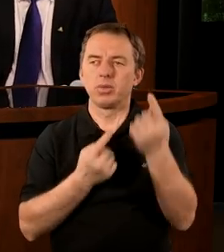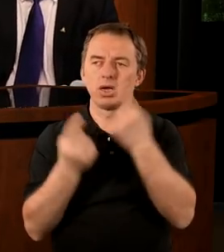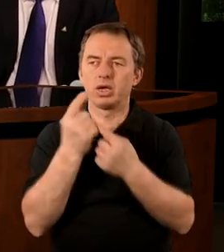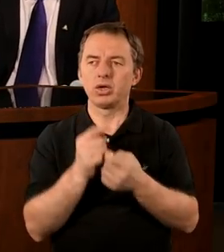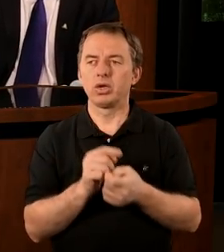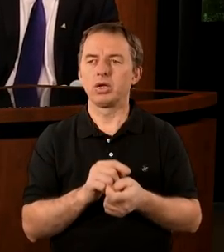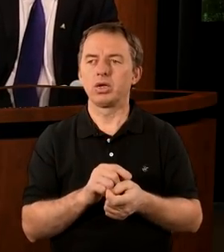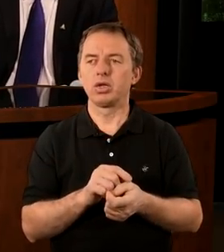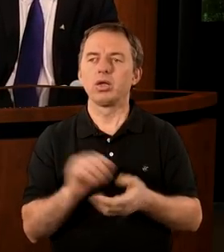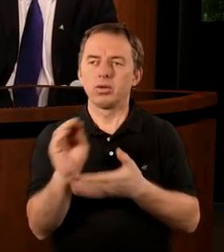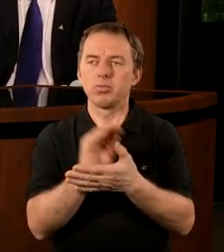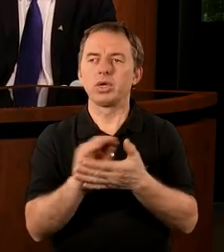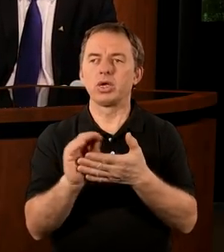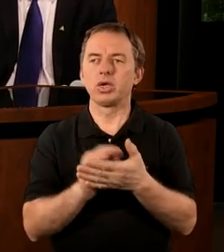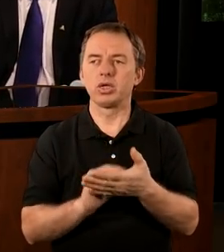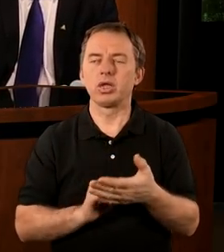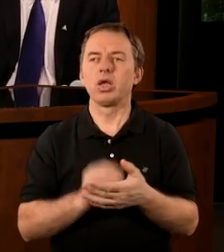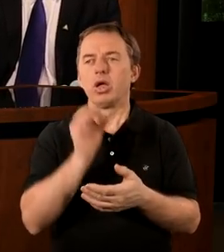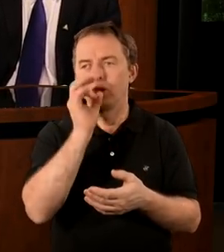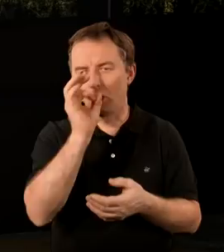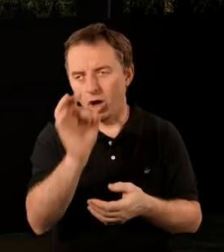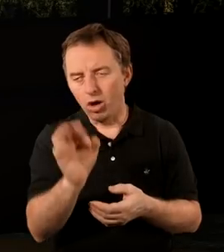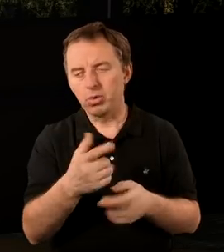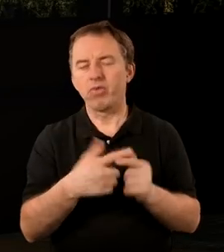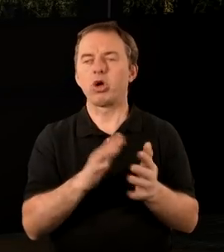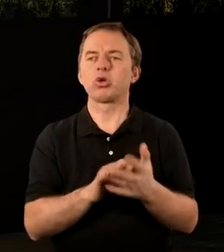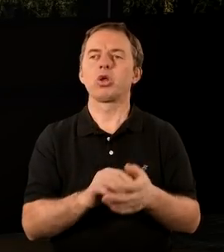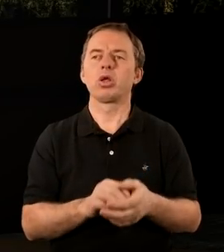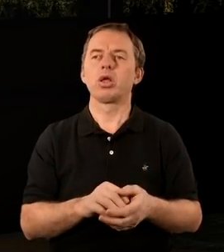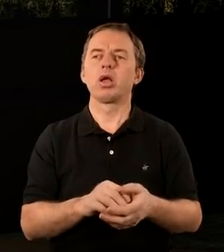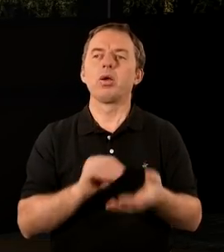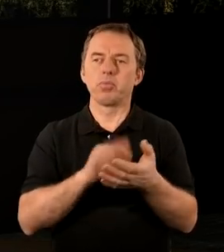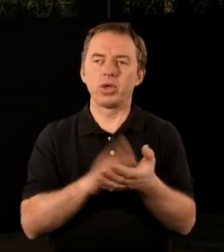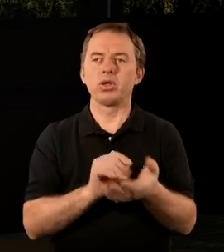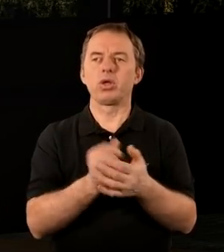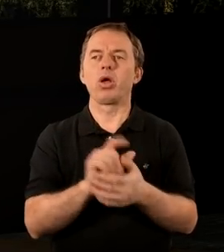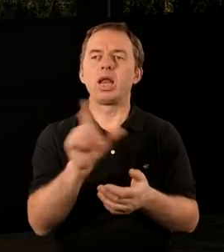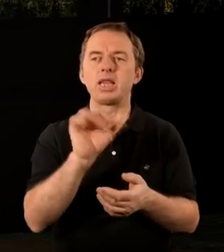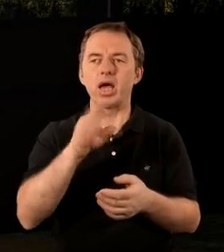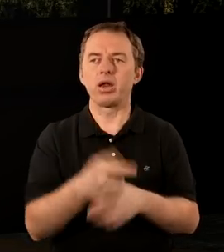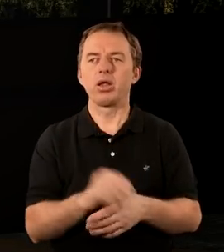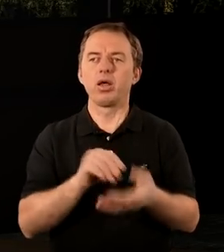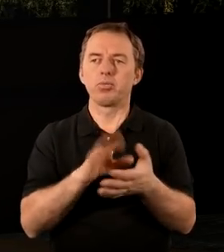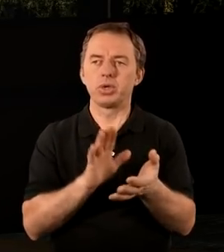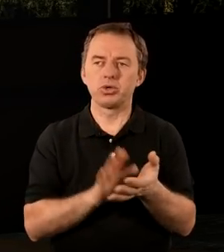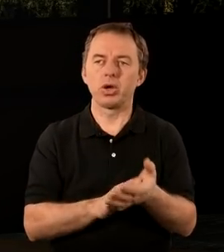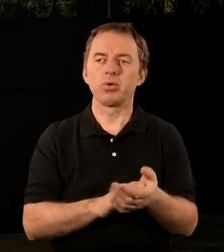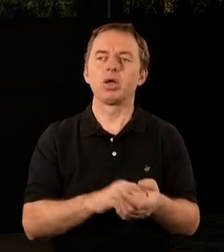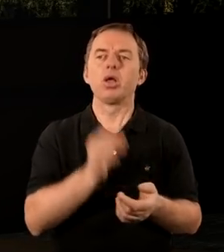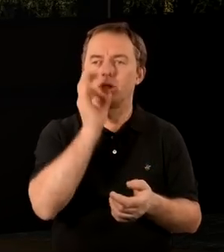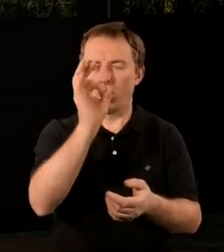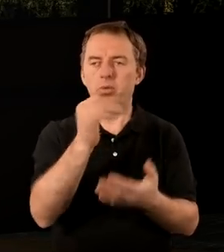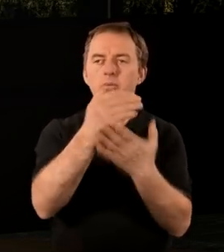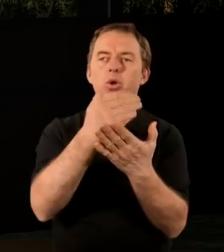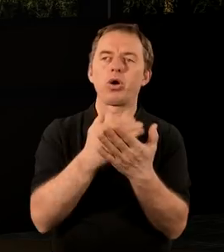tendencję, by sobie też przypisywać. teraz może, jak jest dobrze w kościele, to przypiszemy to liderom, przypiszemy to